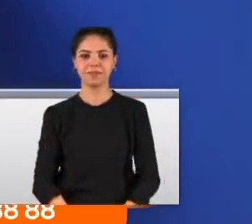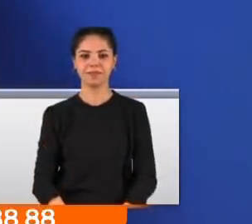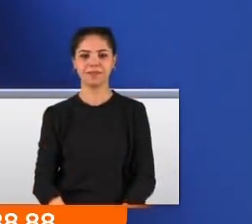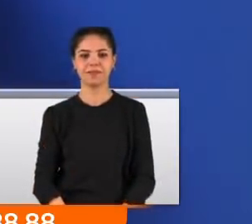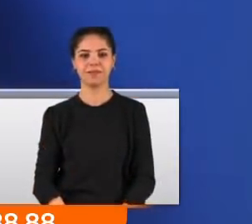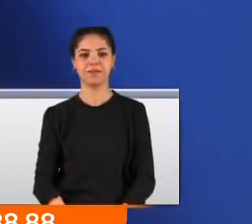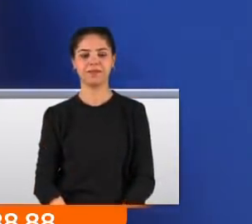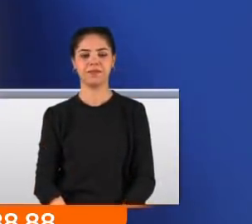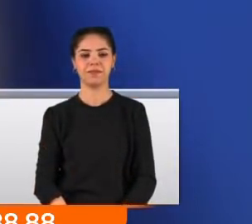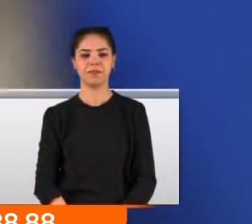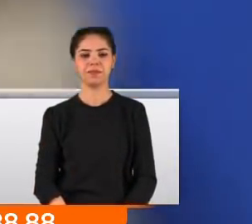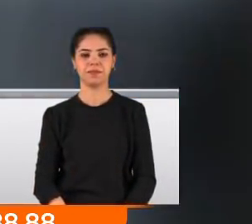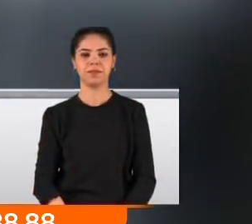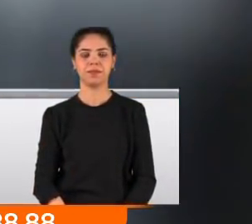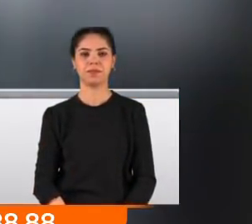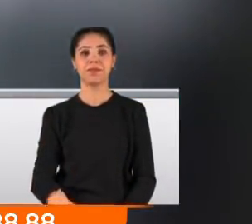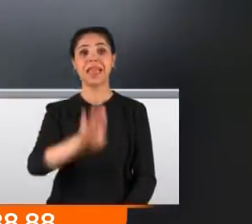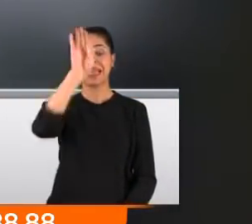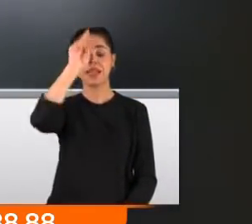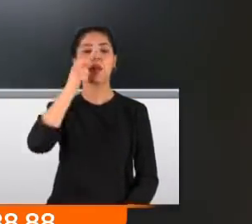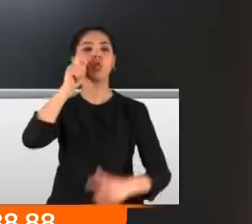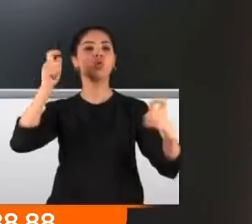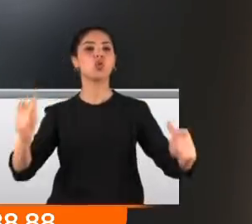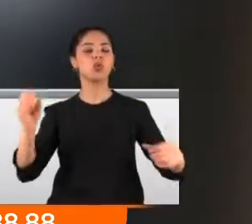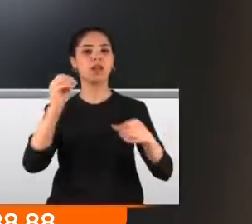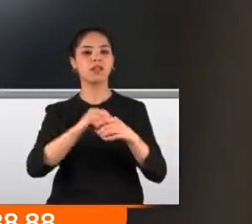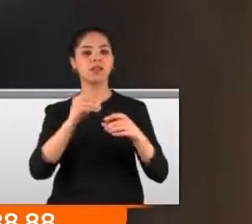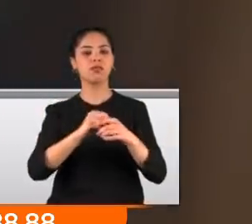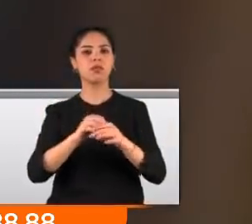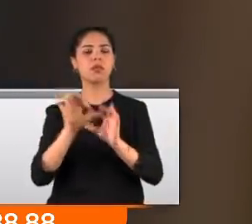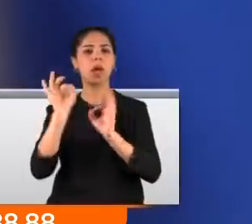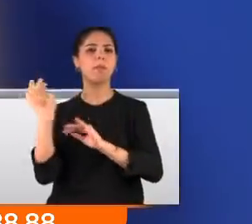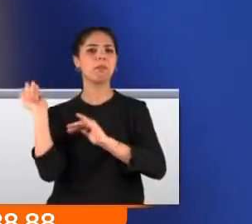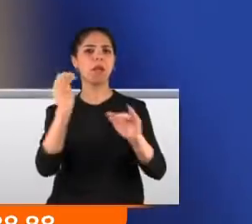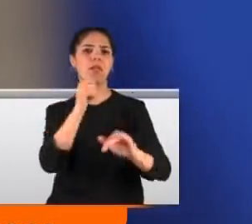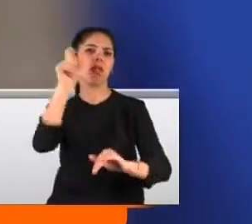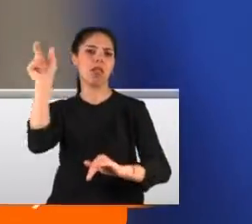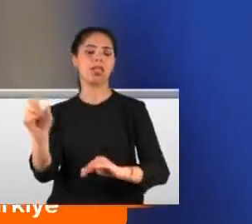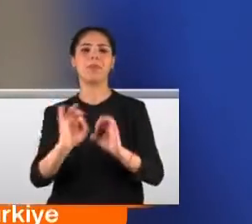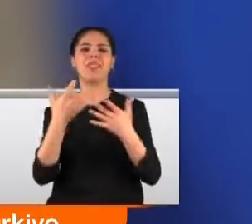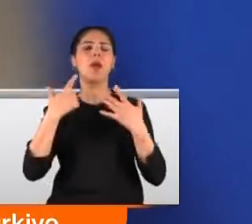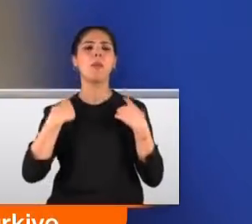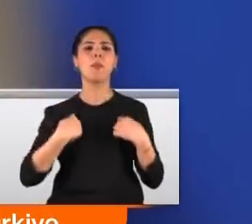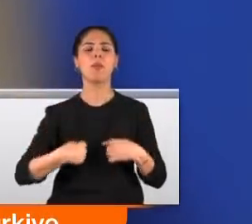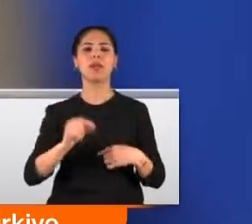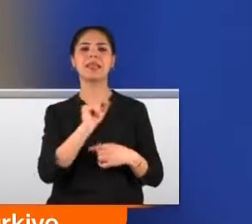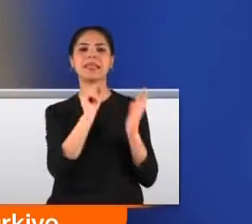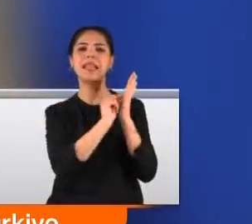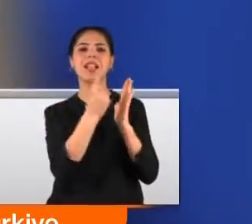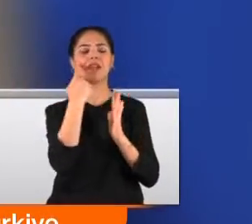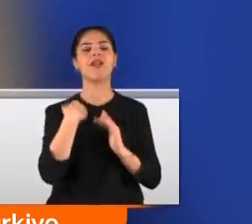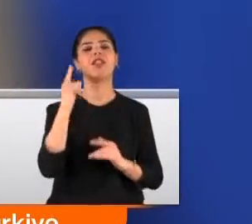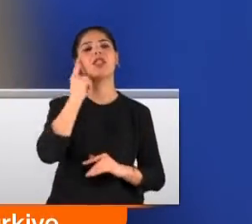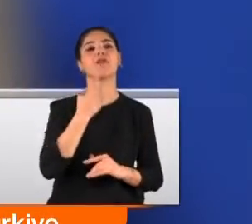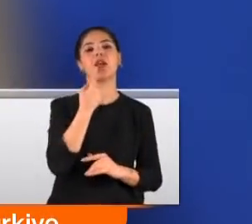çıkartıyorsun. Tamam mı? Tamam. İstanbul Sultan Gazi'yi bir süredir mesken tutmuştu. Amacı boynuna astığı sağır ve dilsizim